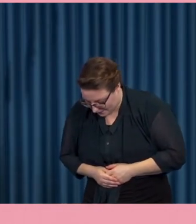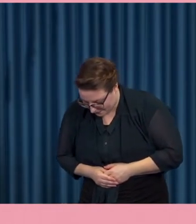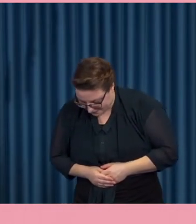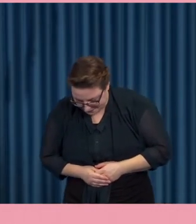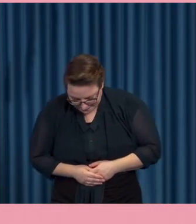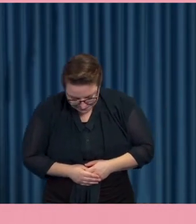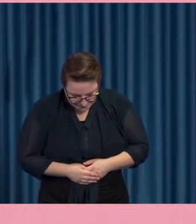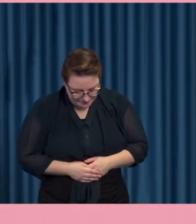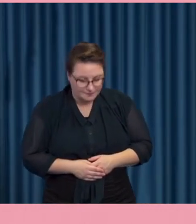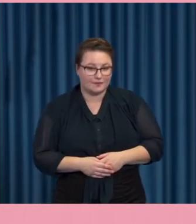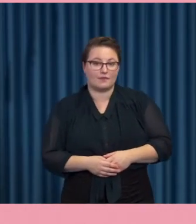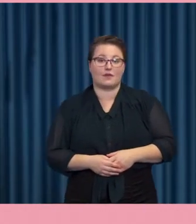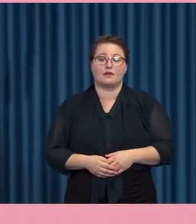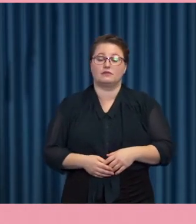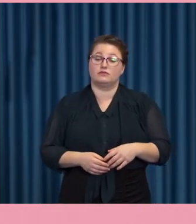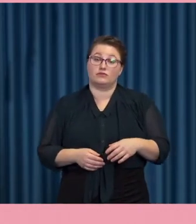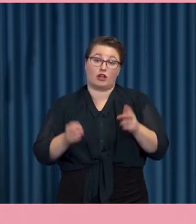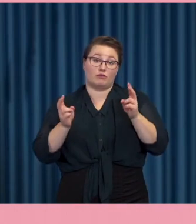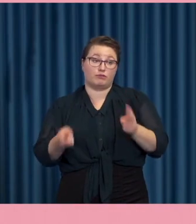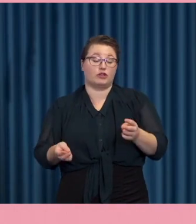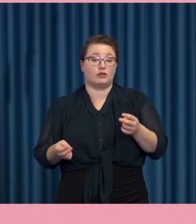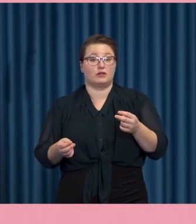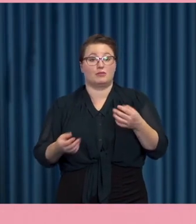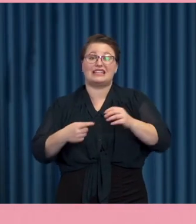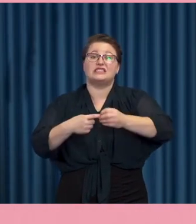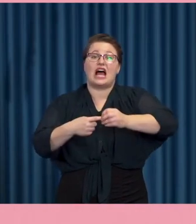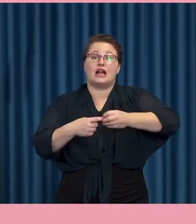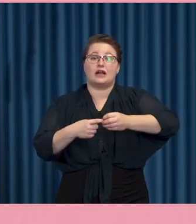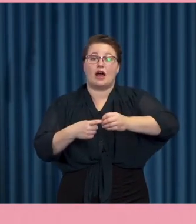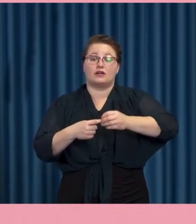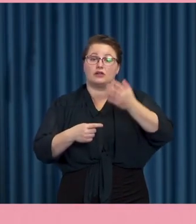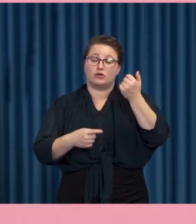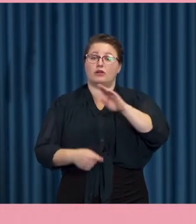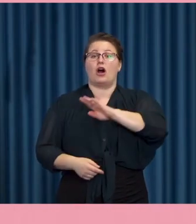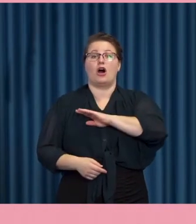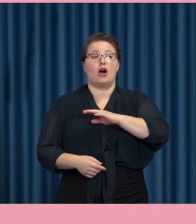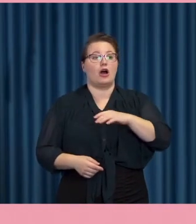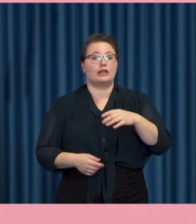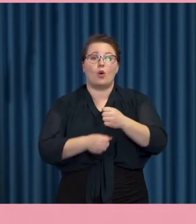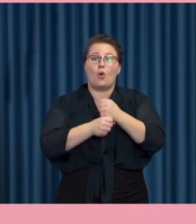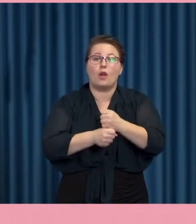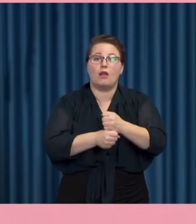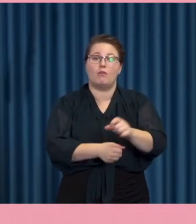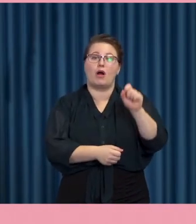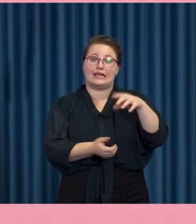Det är också grunden för ett hållbart digitalt samhälle att alla kan vara med.